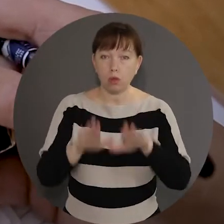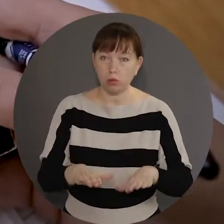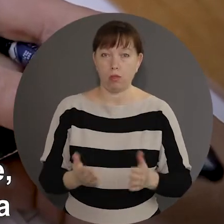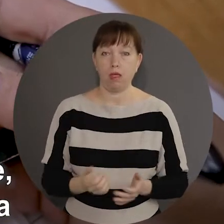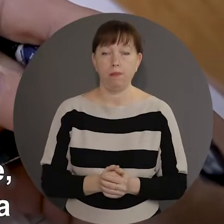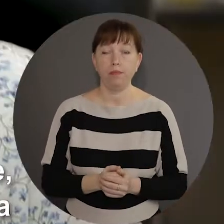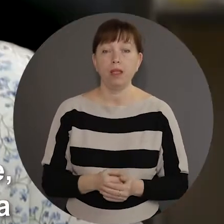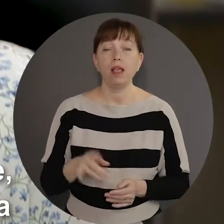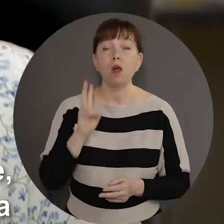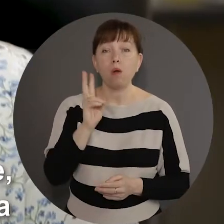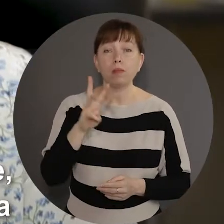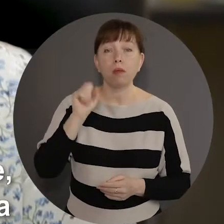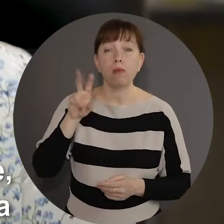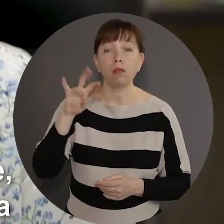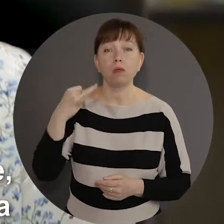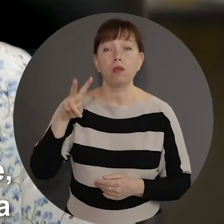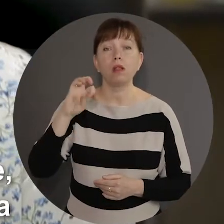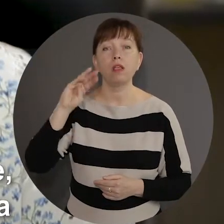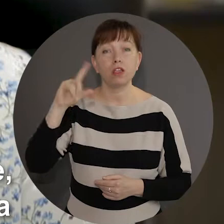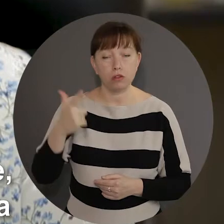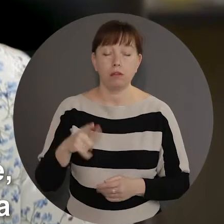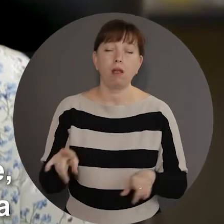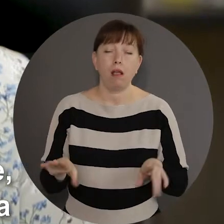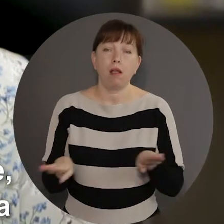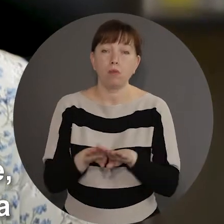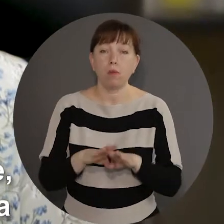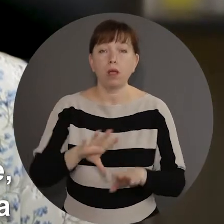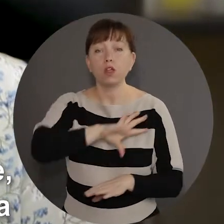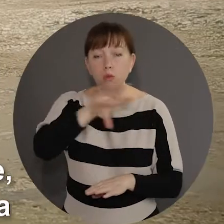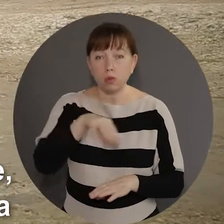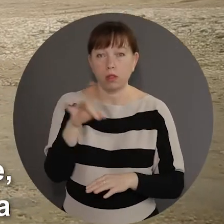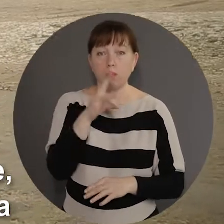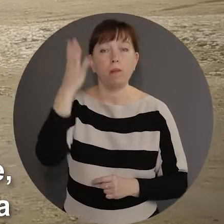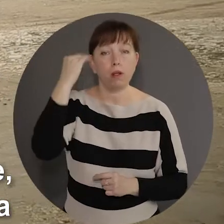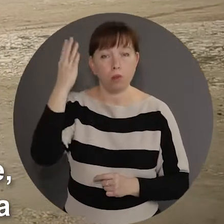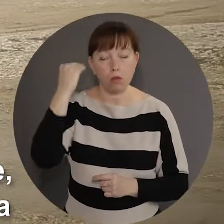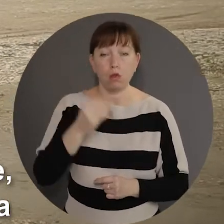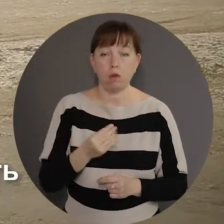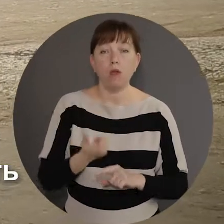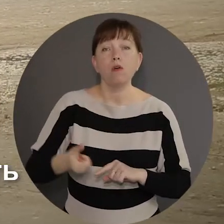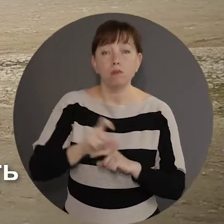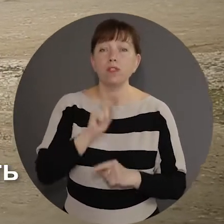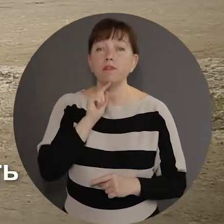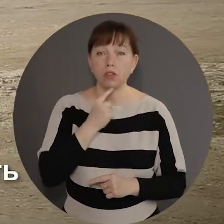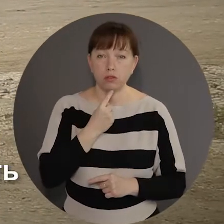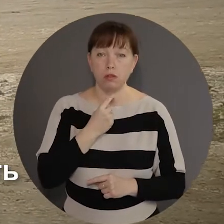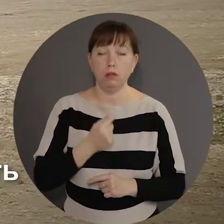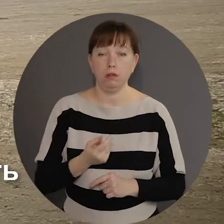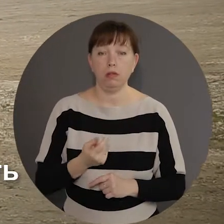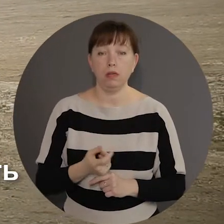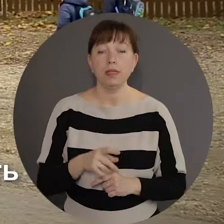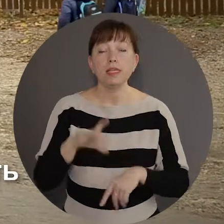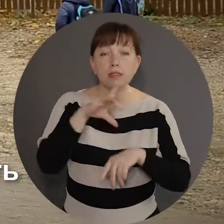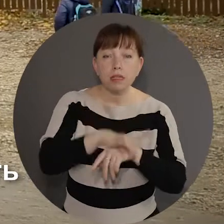soluționăm. În Comuna Manoileș, ca probabil și în întreaga Republică Moldova, este destul de dificil să